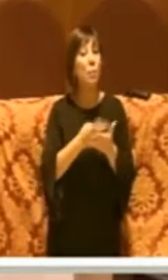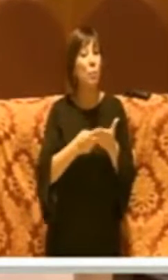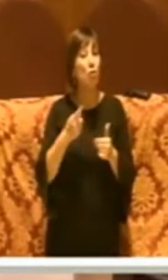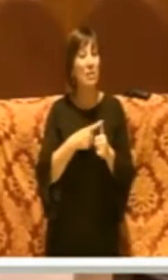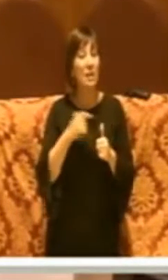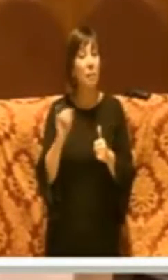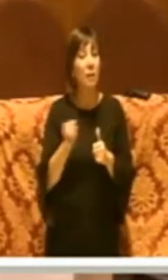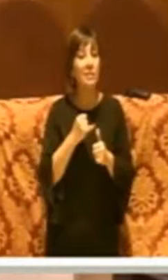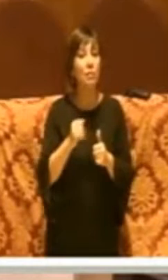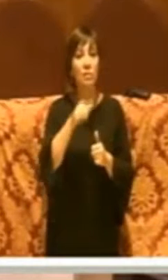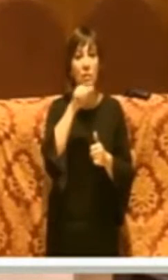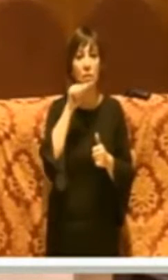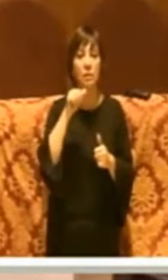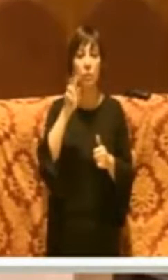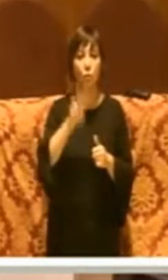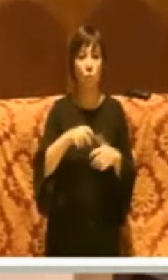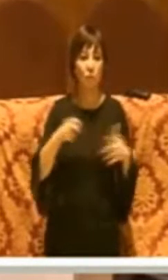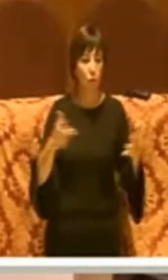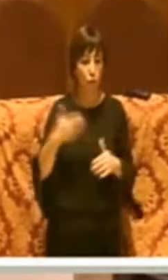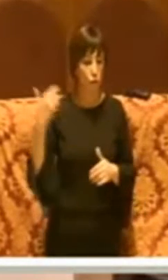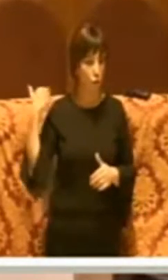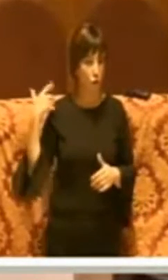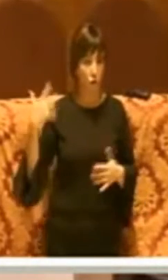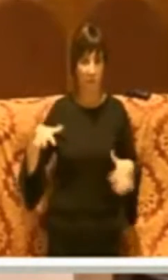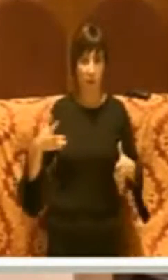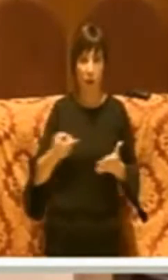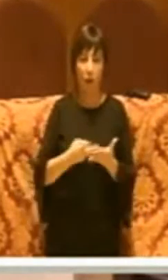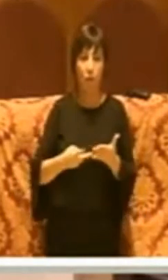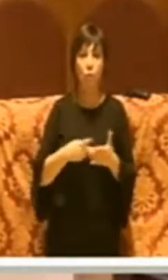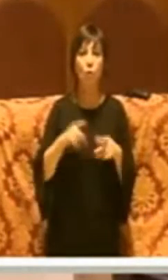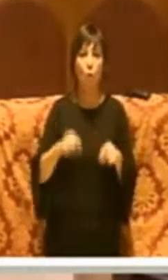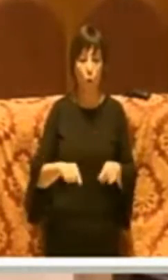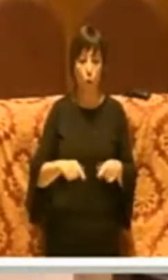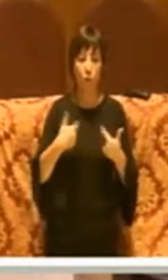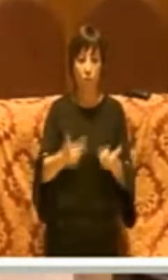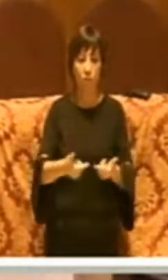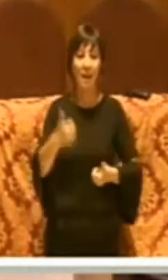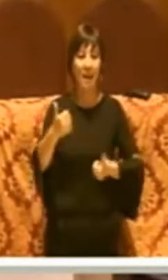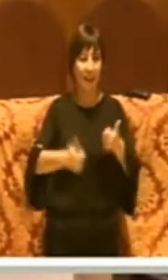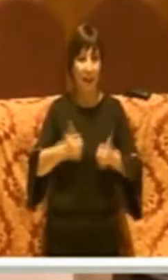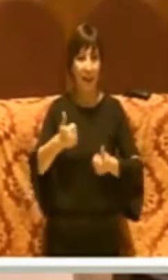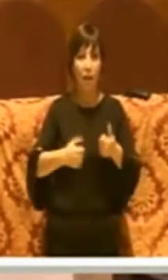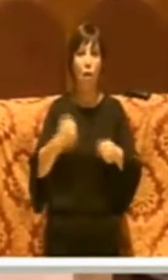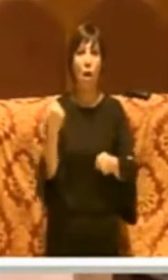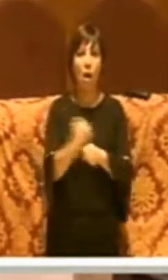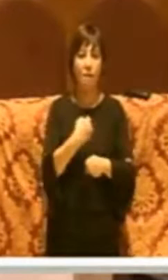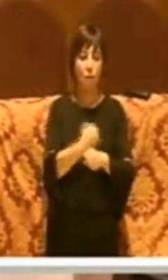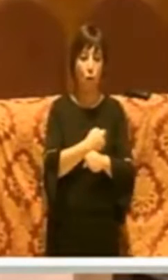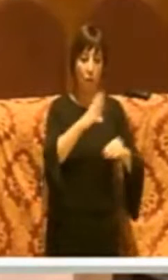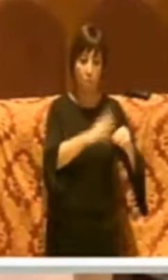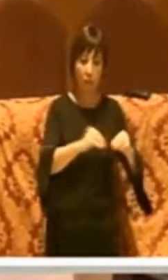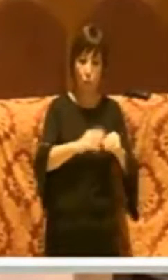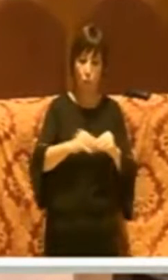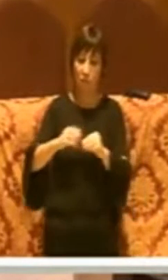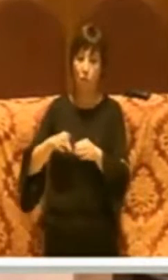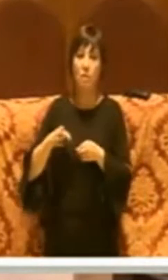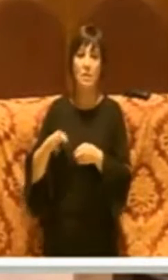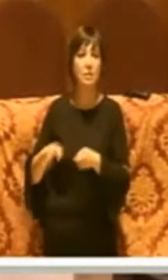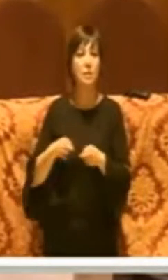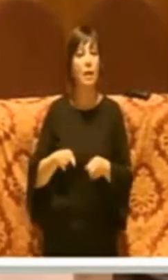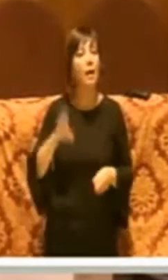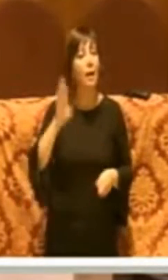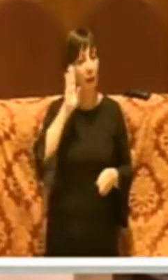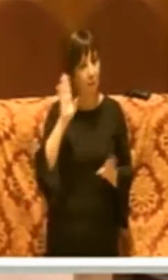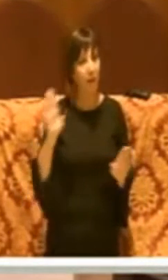stata fatta nel corso del 2018, tant'è vero che ora sono andati in gara i lavori di manutenzione stradale. e badate